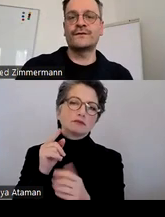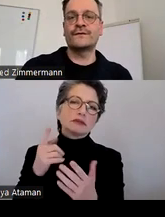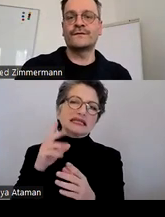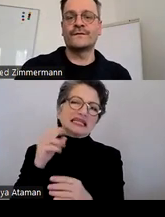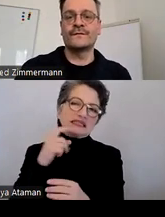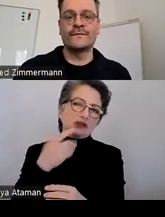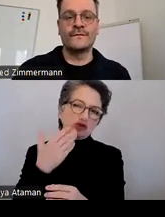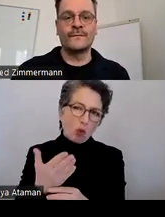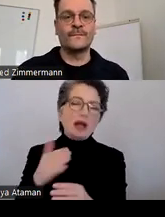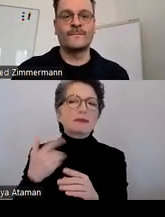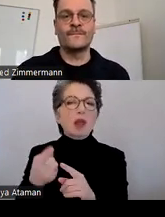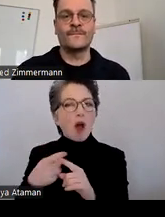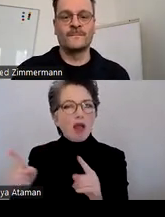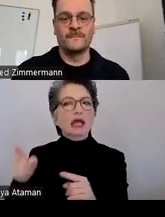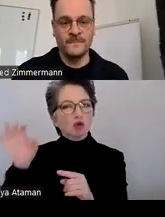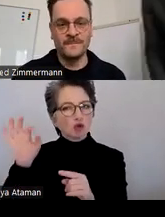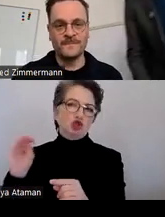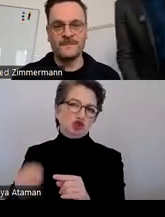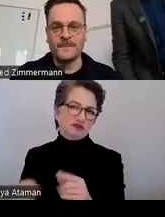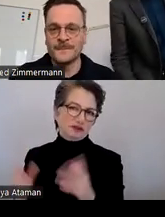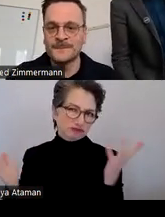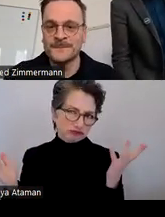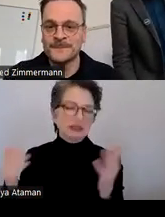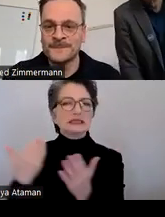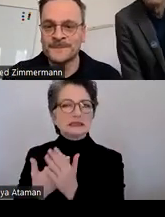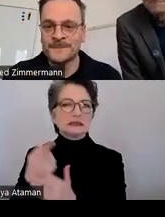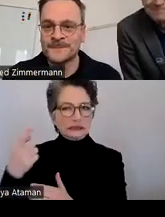Gut. Gut. Gibt es noch weitere Fragen?